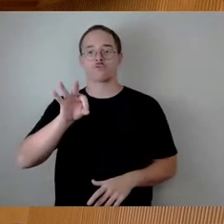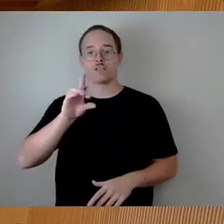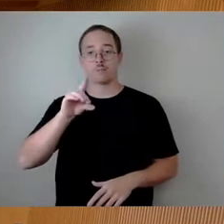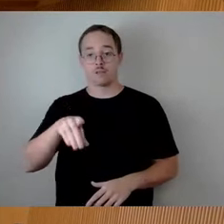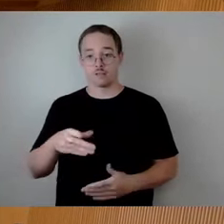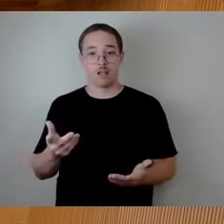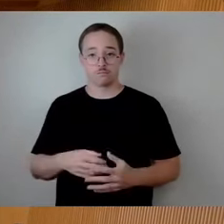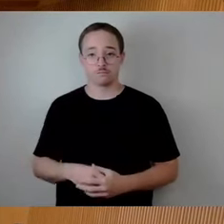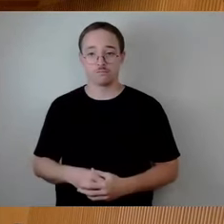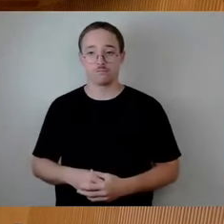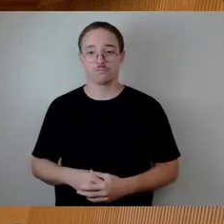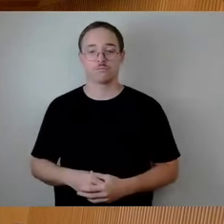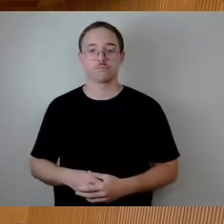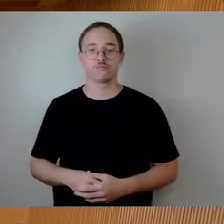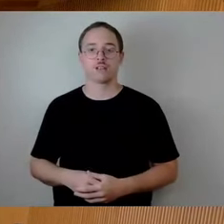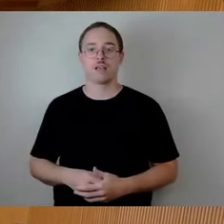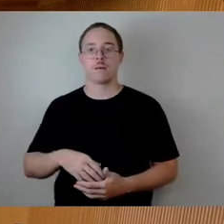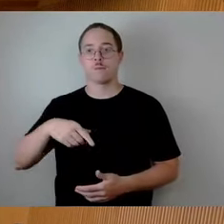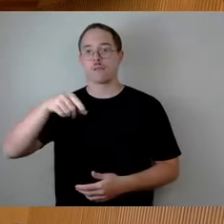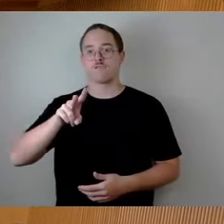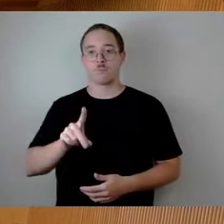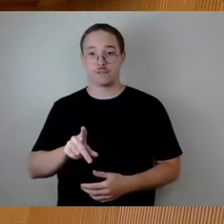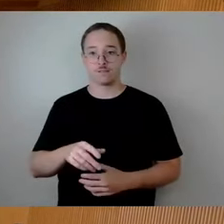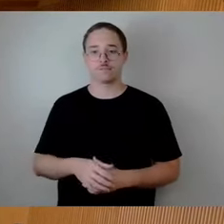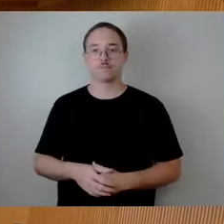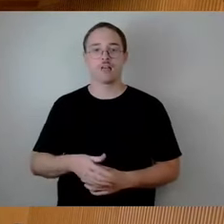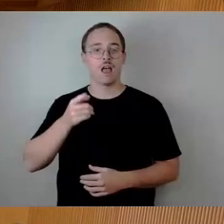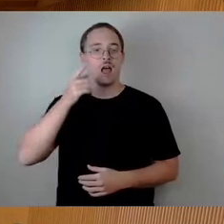Sieht nicht so aus. PVP? Herr Dr. Schulte-Wiesmann.